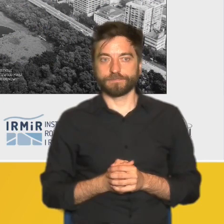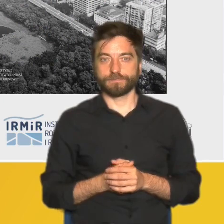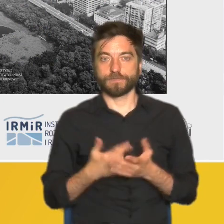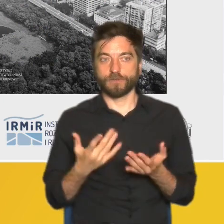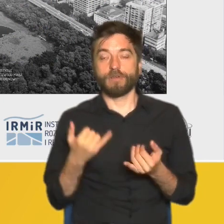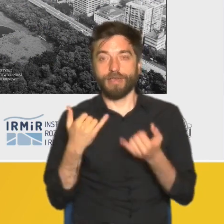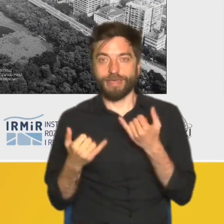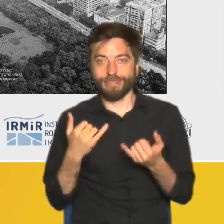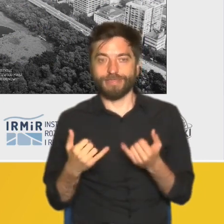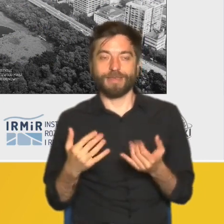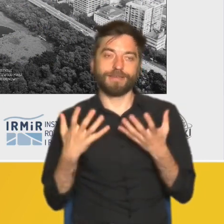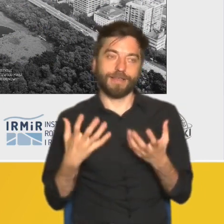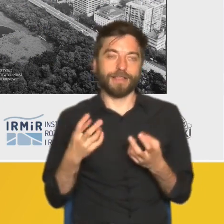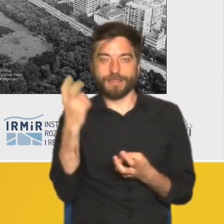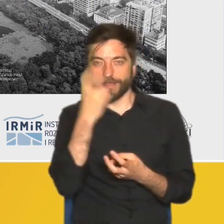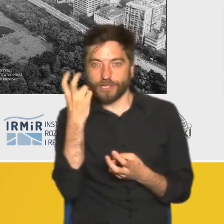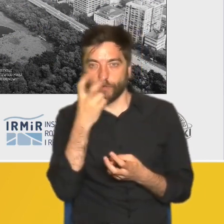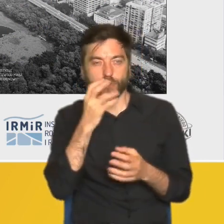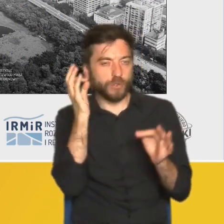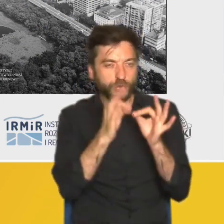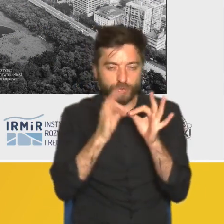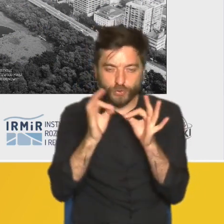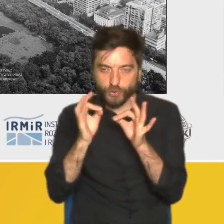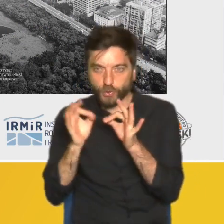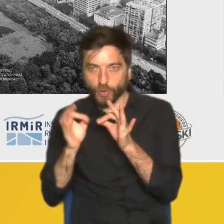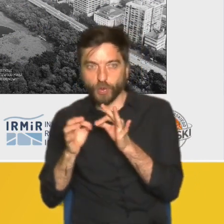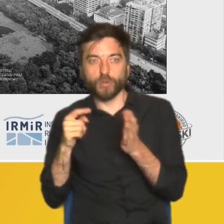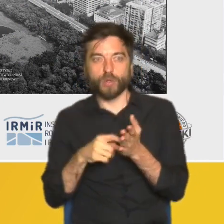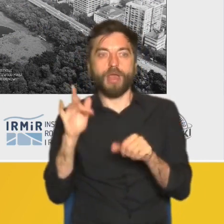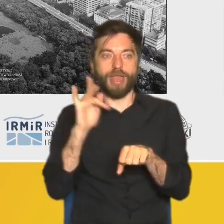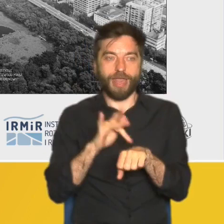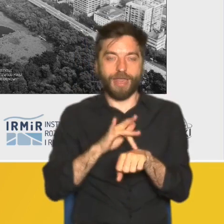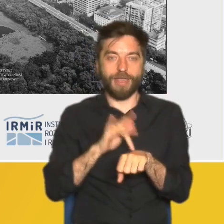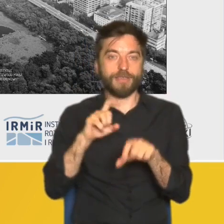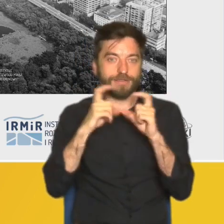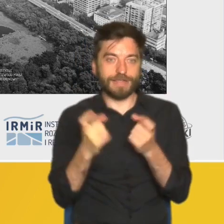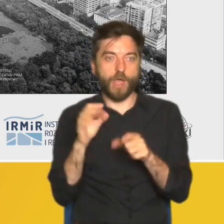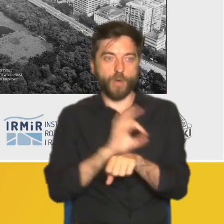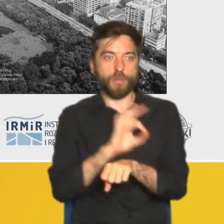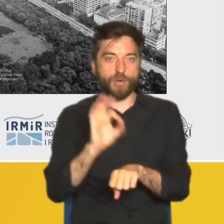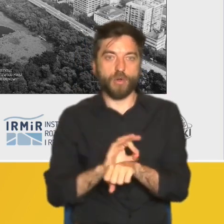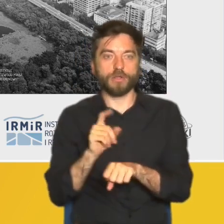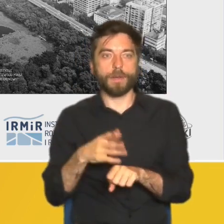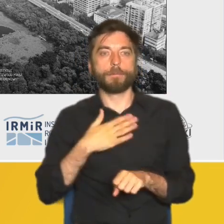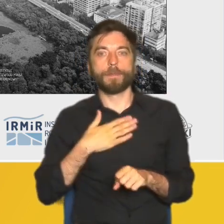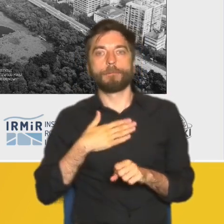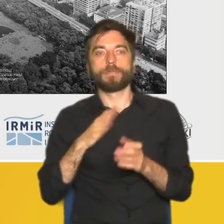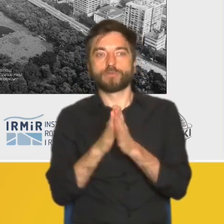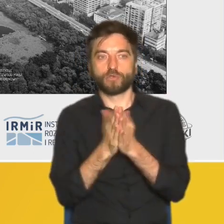Jeżeli państwo interesują jeszcze pewne szczegółowe ustalenia, to też jednym z efektów całego projektu jest monografia,